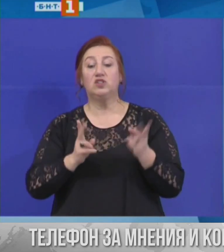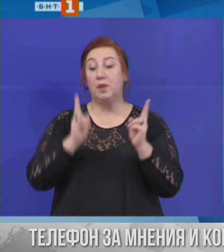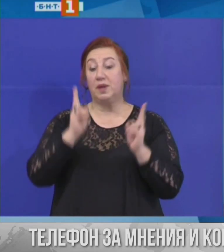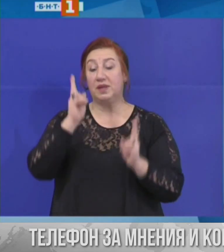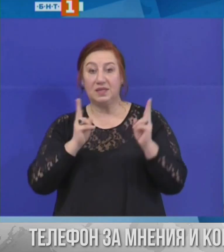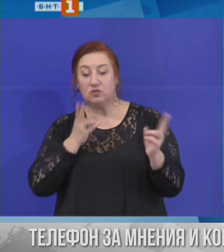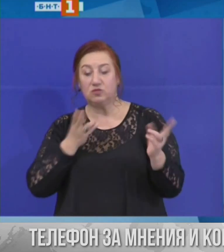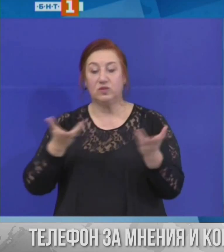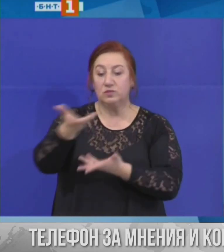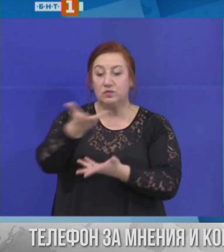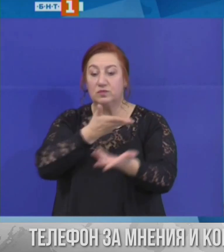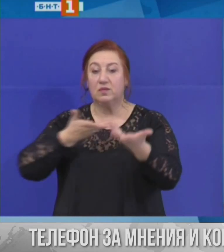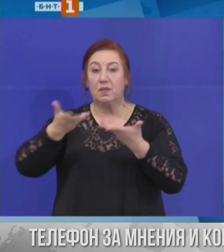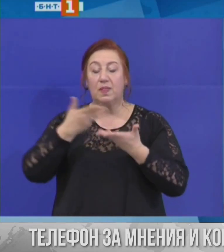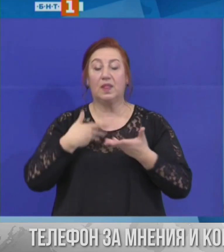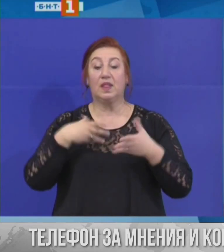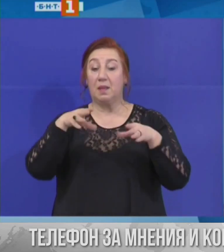начин да не се възпрепятства